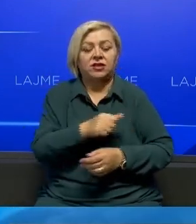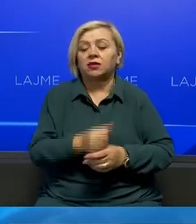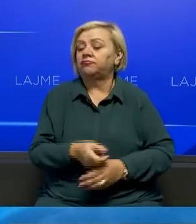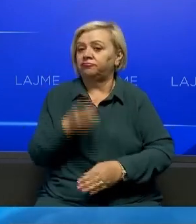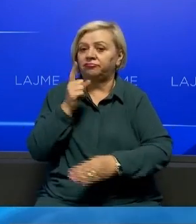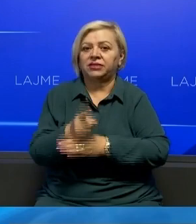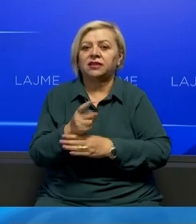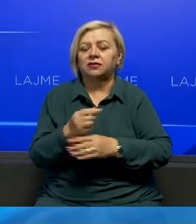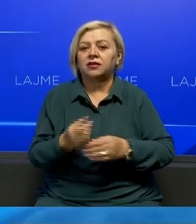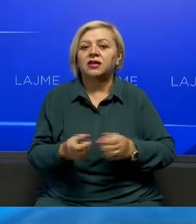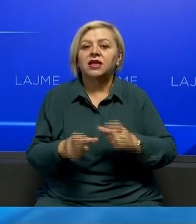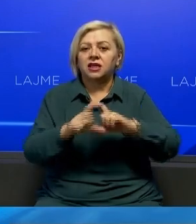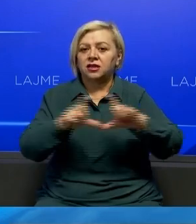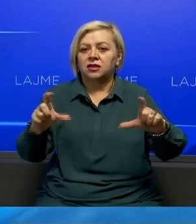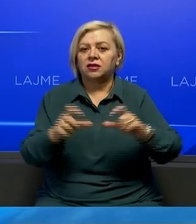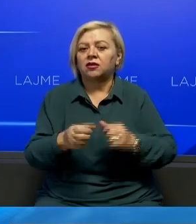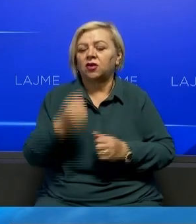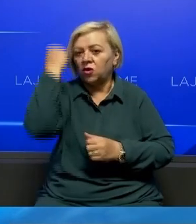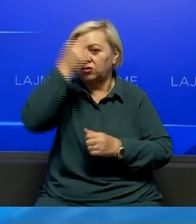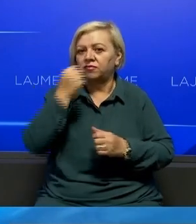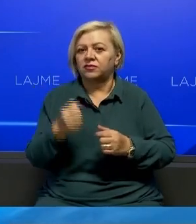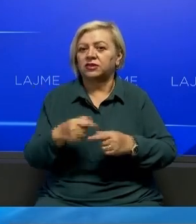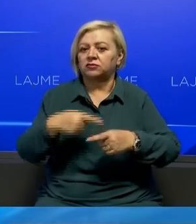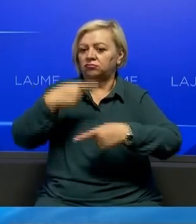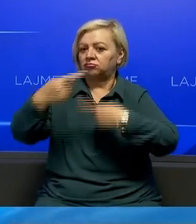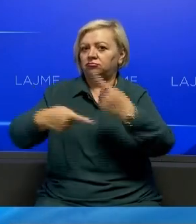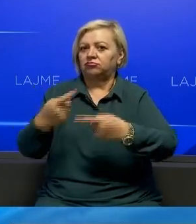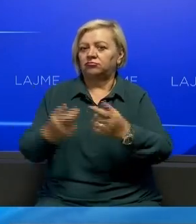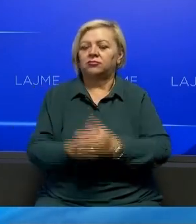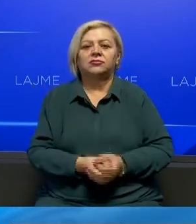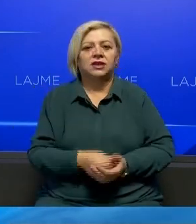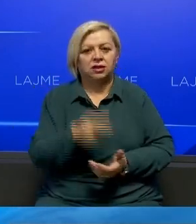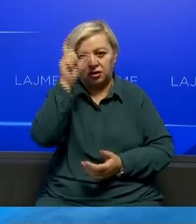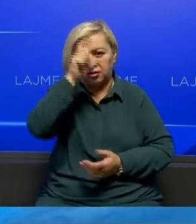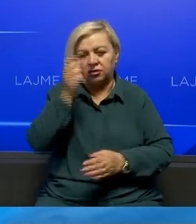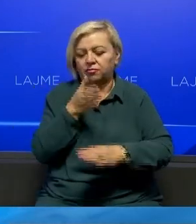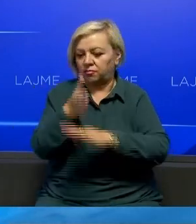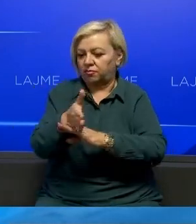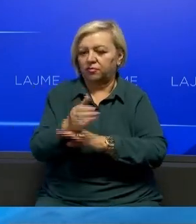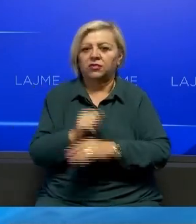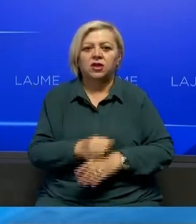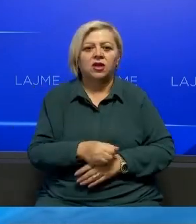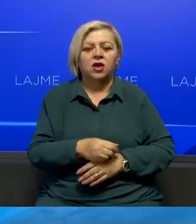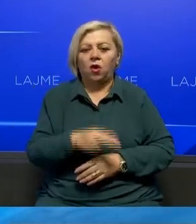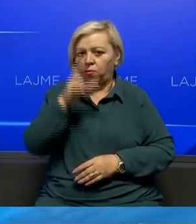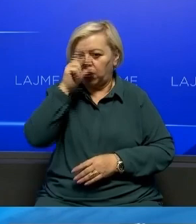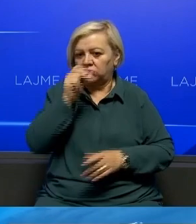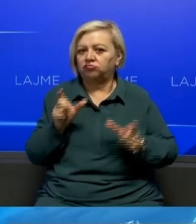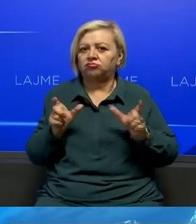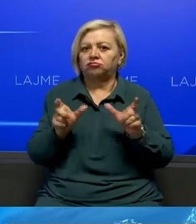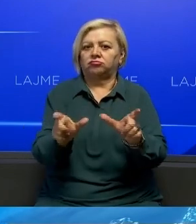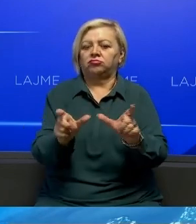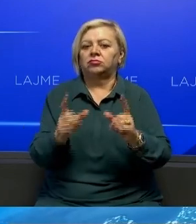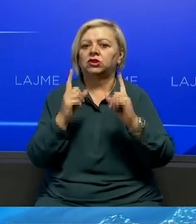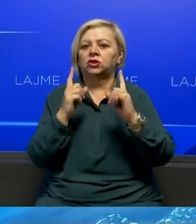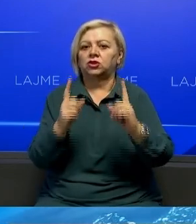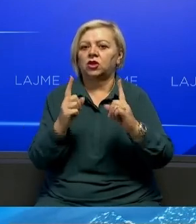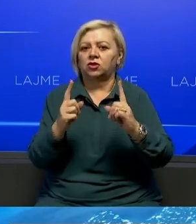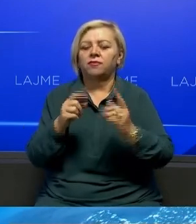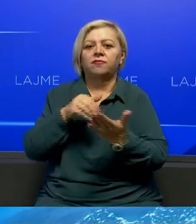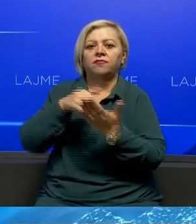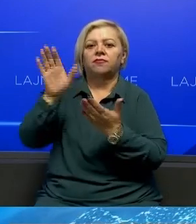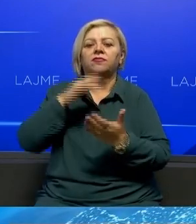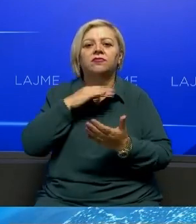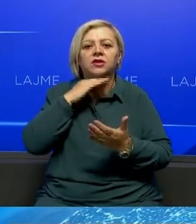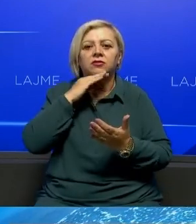veturat të Kosovës që të pajisën me targat përkoshme kur vinë në Serbis. Ndërko, forcat të mëda policore vazhdojnë të tëndrojnë në Veri, në